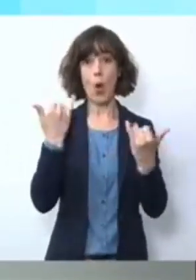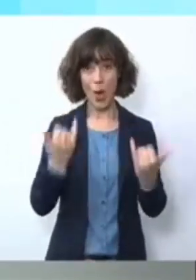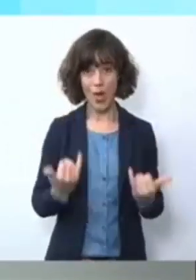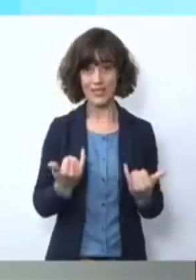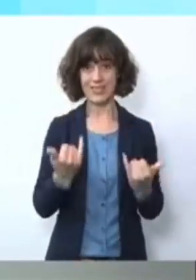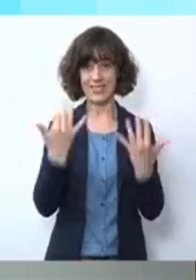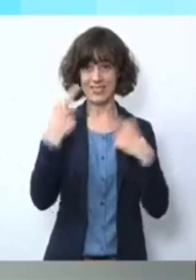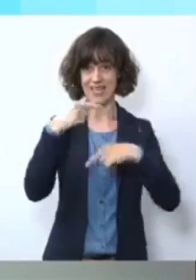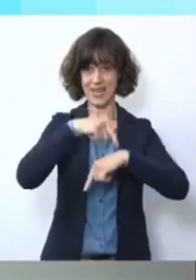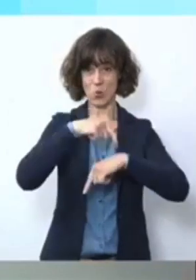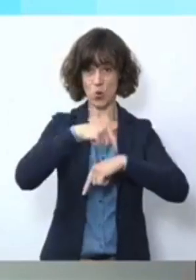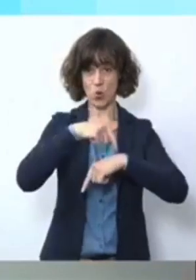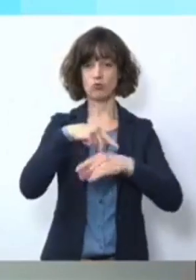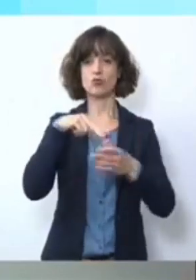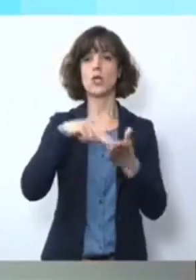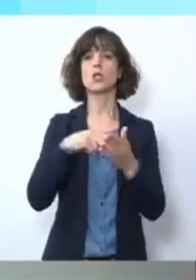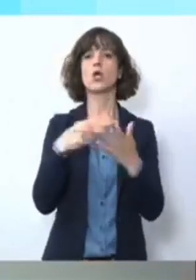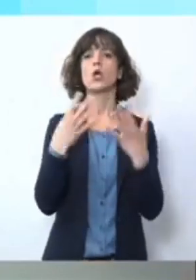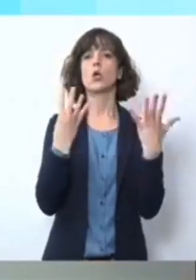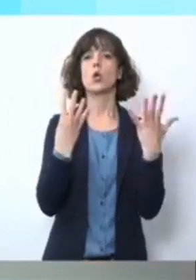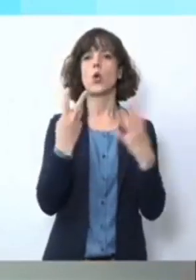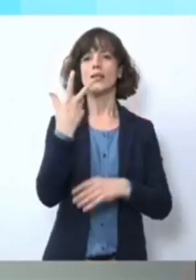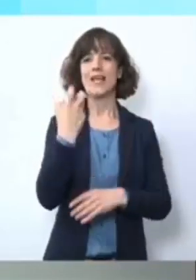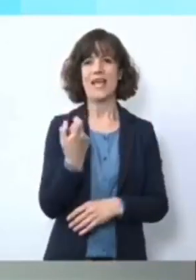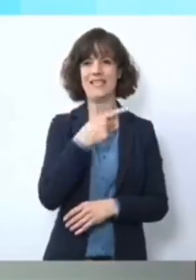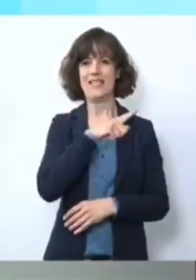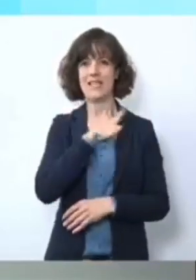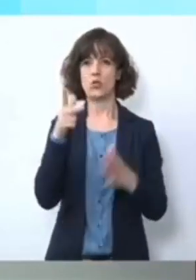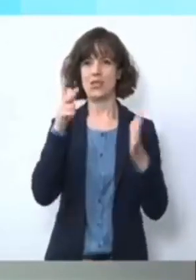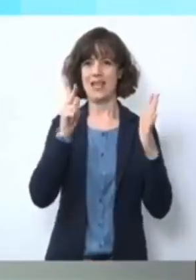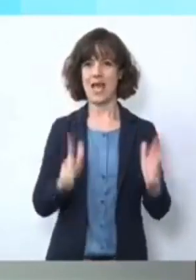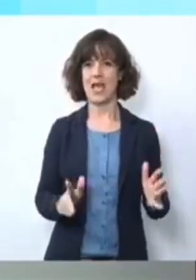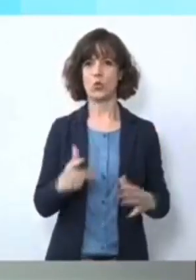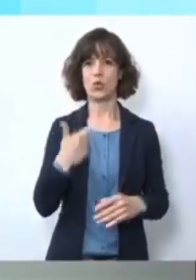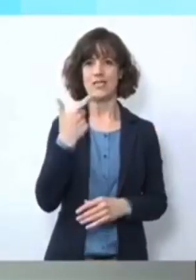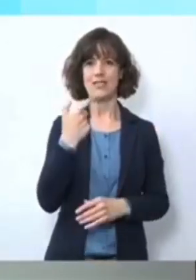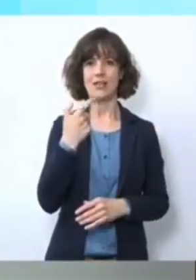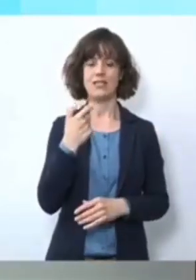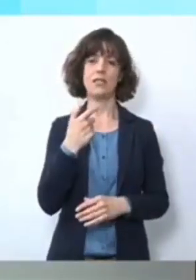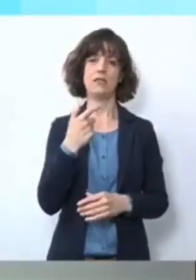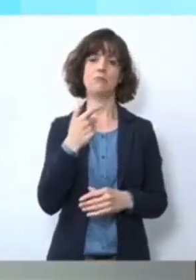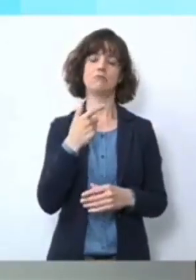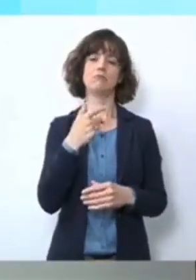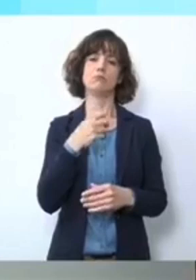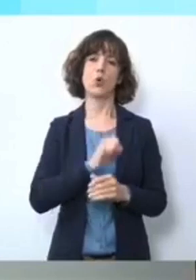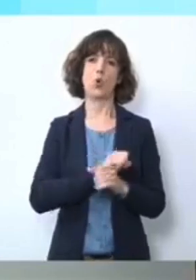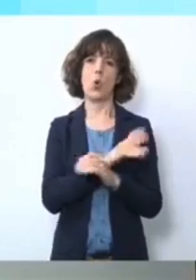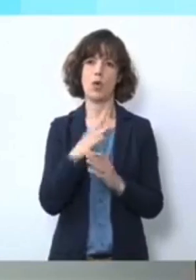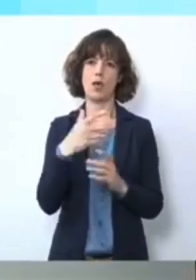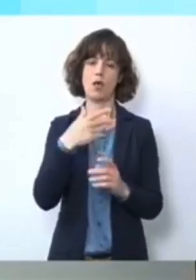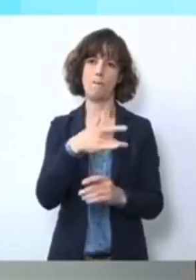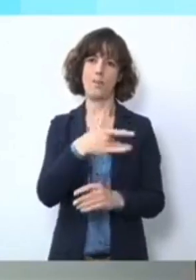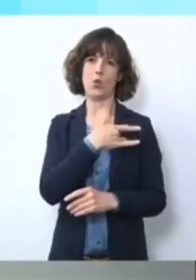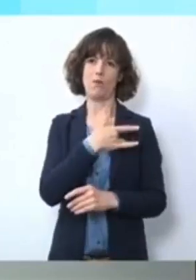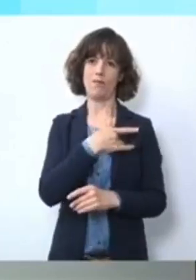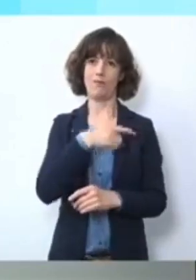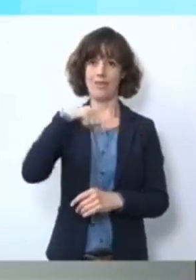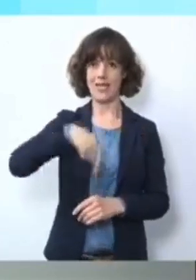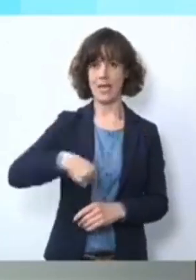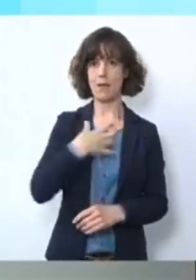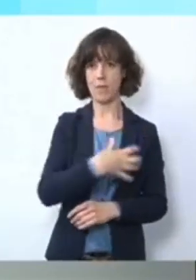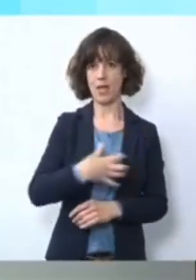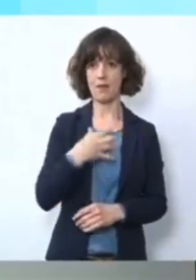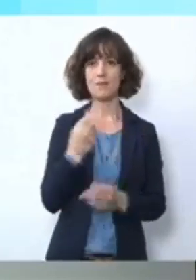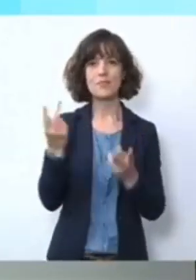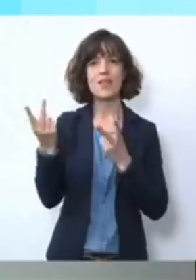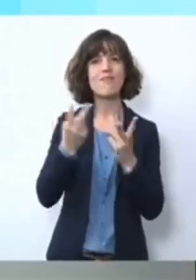tagesaktuell 39.820 bestätigte Corona-Fälle in Bayern. Das ist im